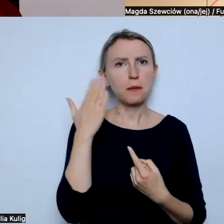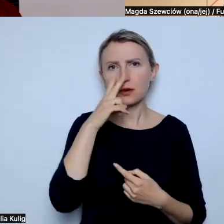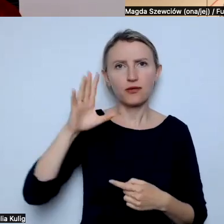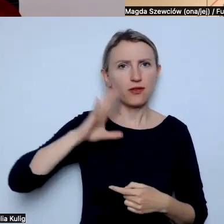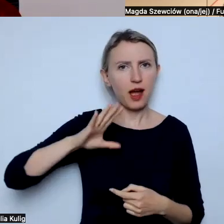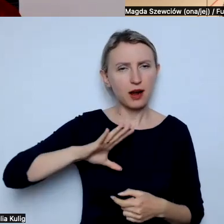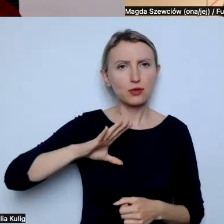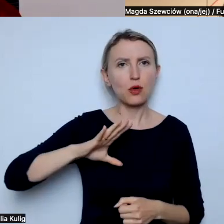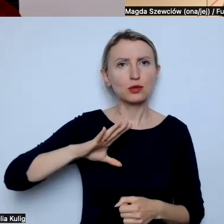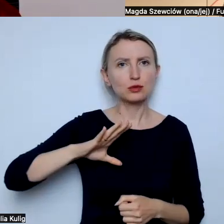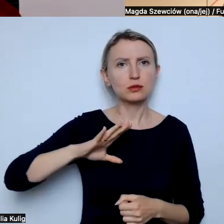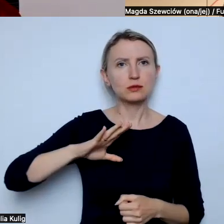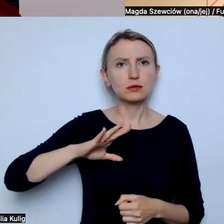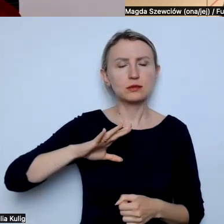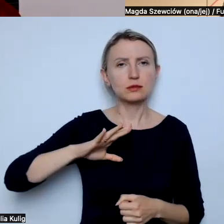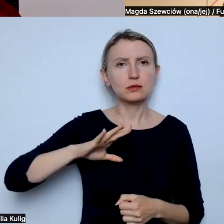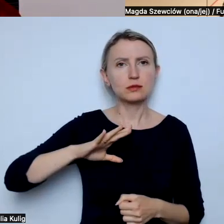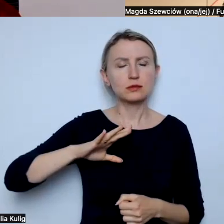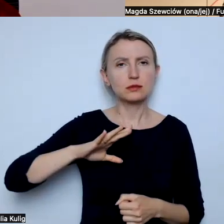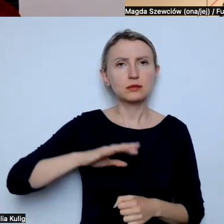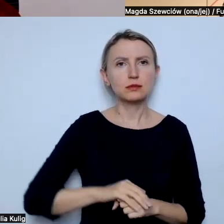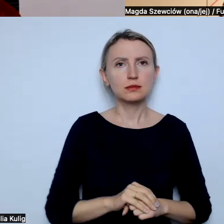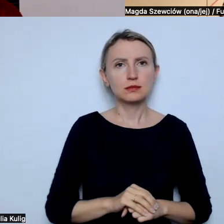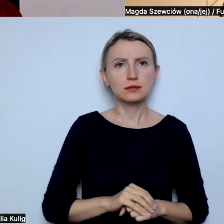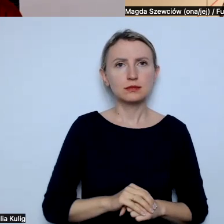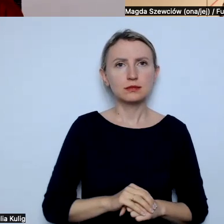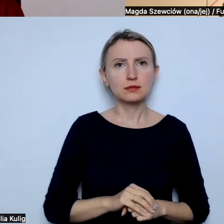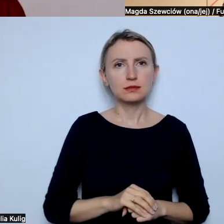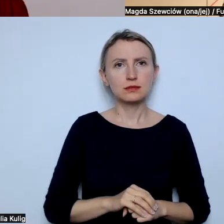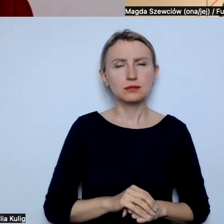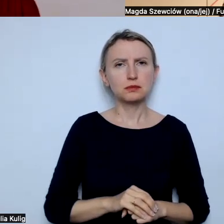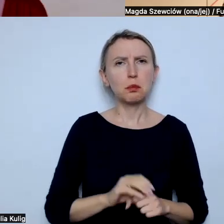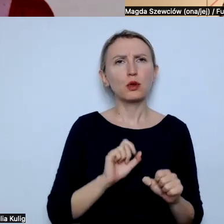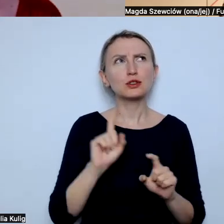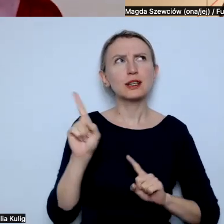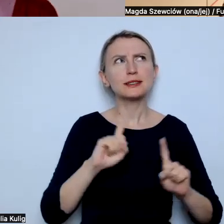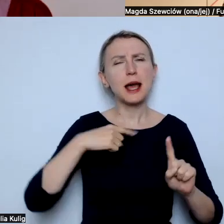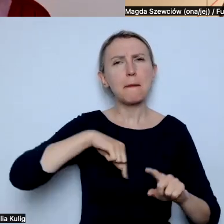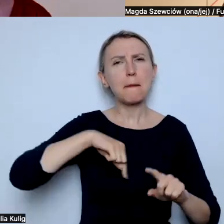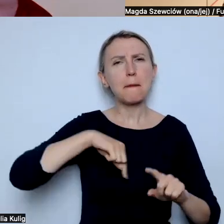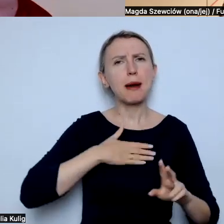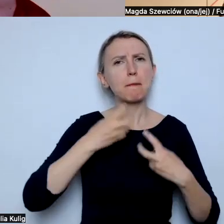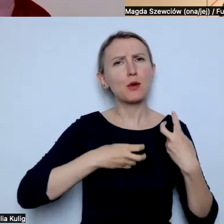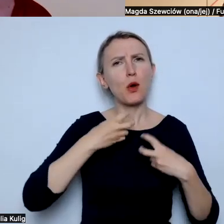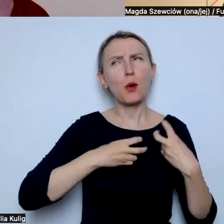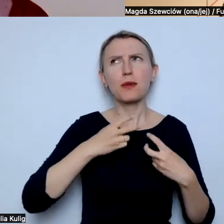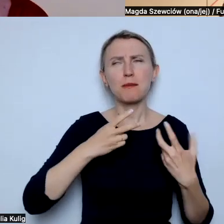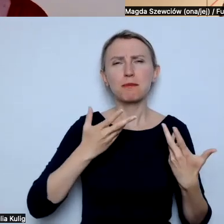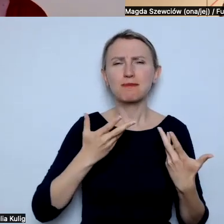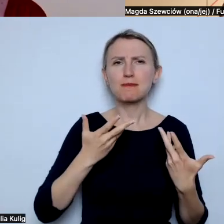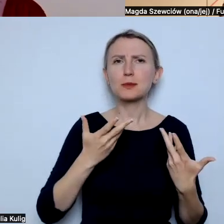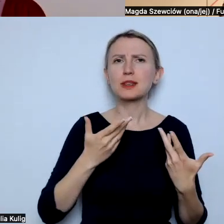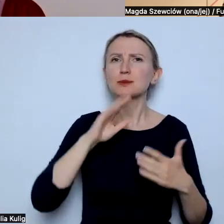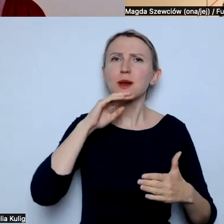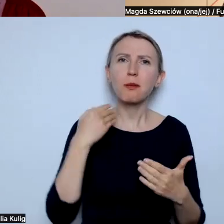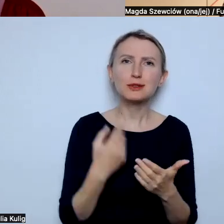bo mamy trochę czasem problem w tym kraju w tym, żeby się przyznać